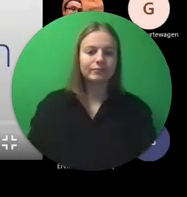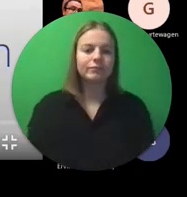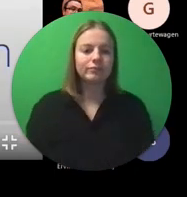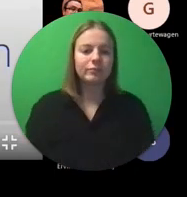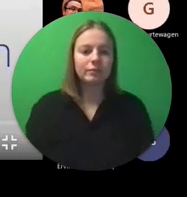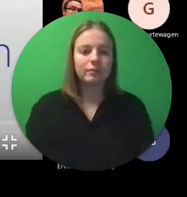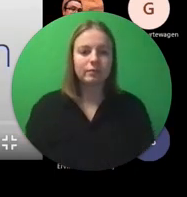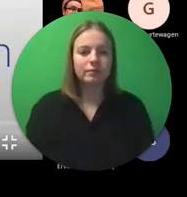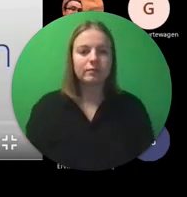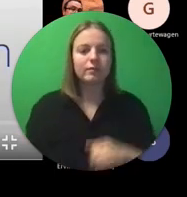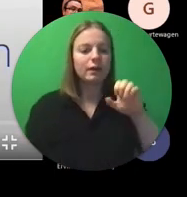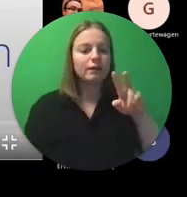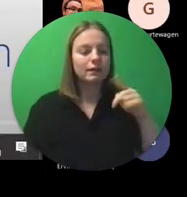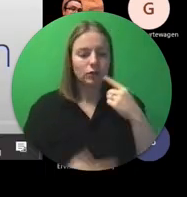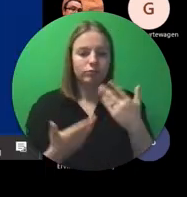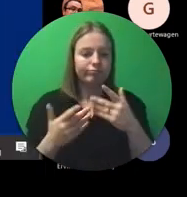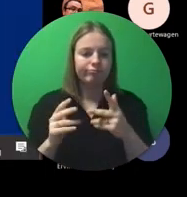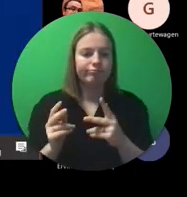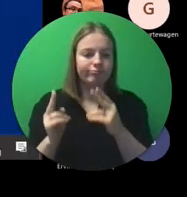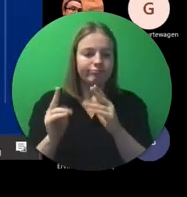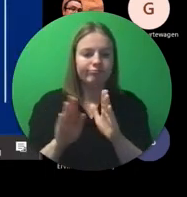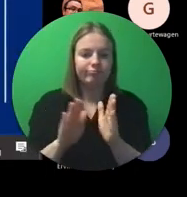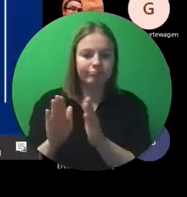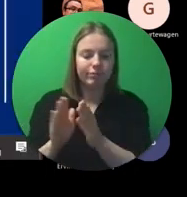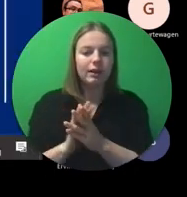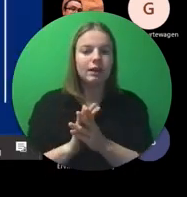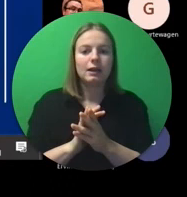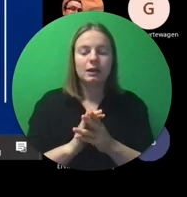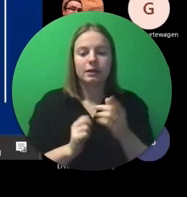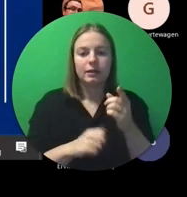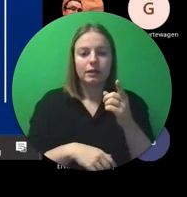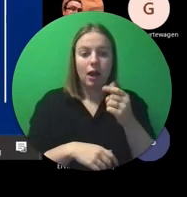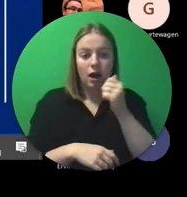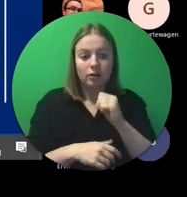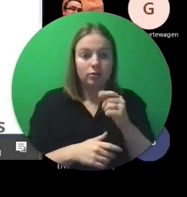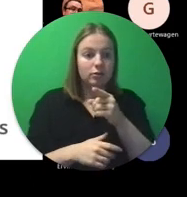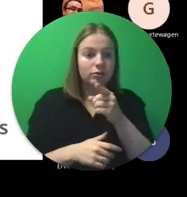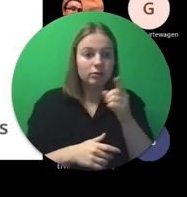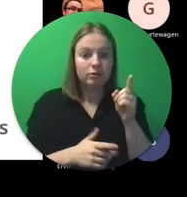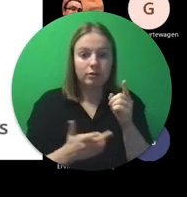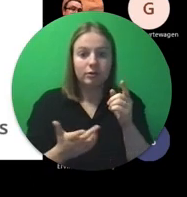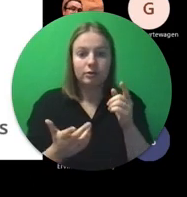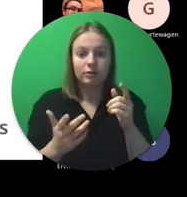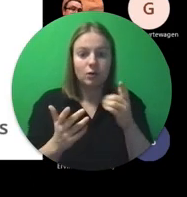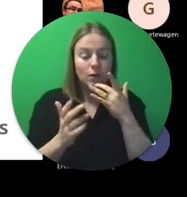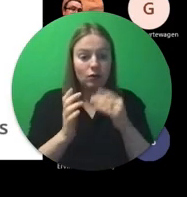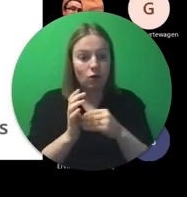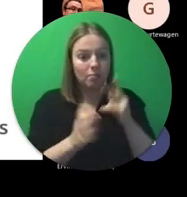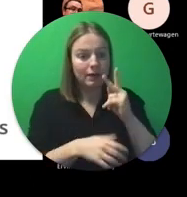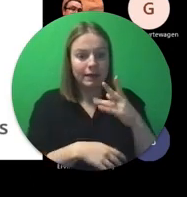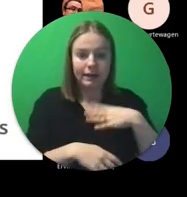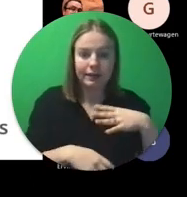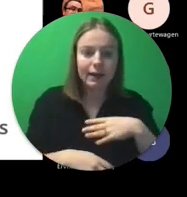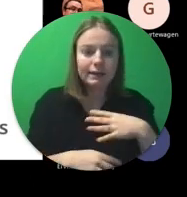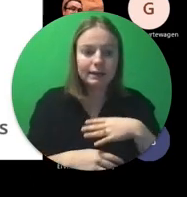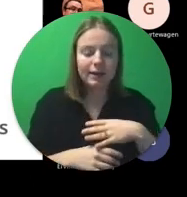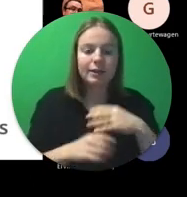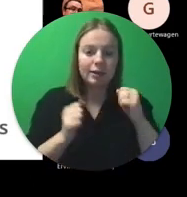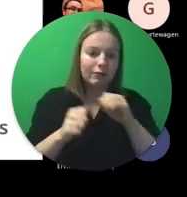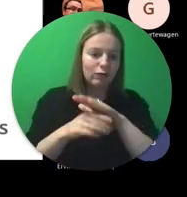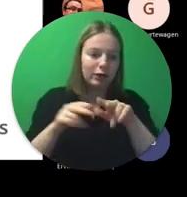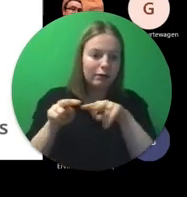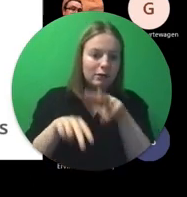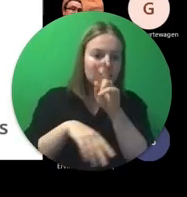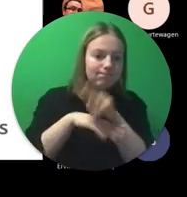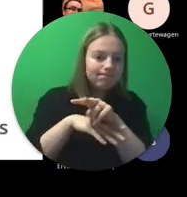En ik ga het hier eventjes afbreken. Ik nodig jullie zeker uit als jullie nog meer geïnteresseerd zijn om het hele filmpies te gaan